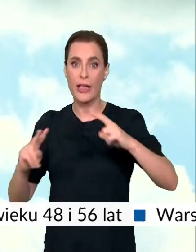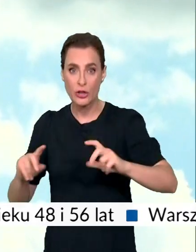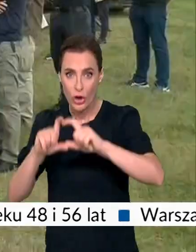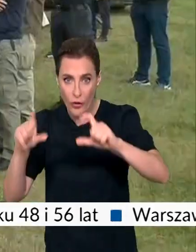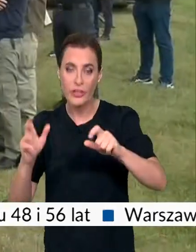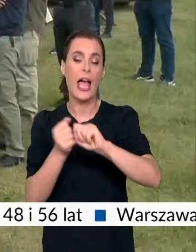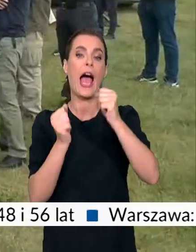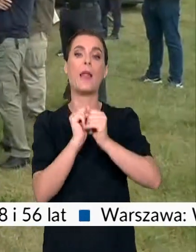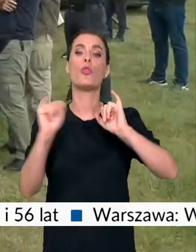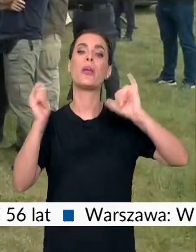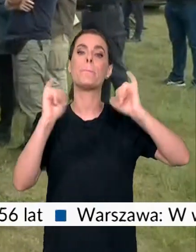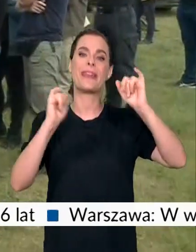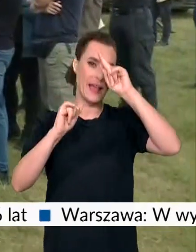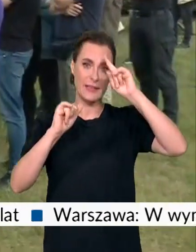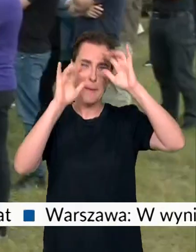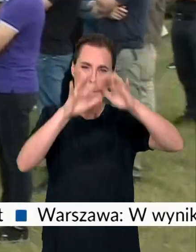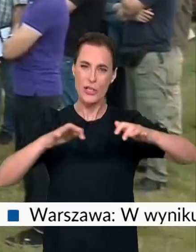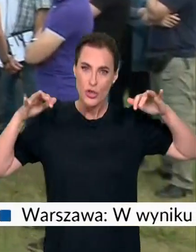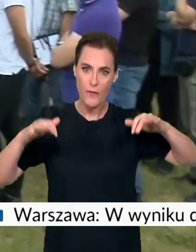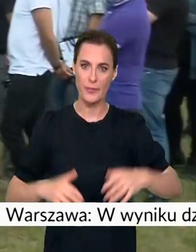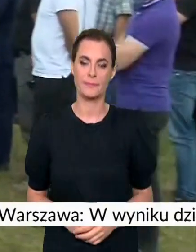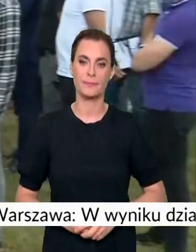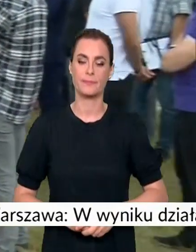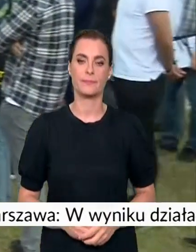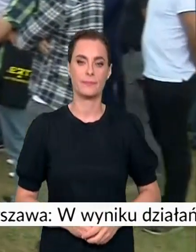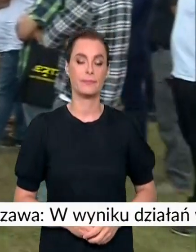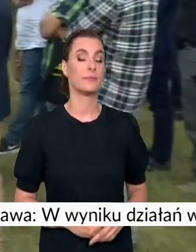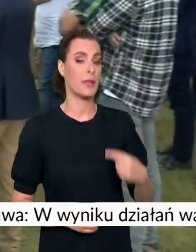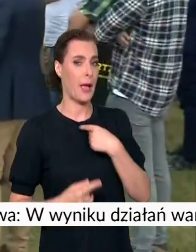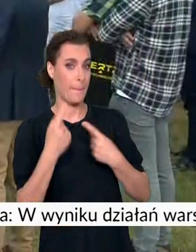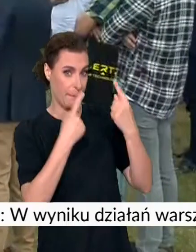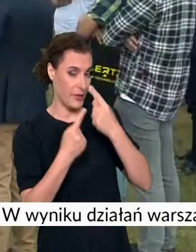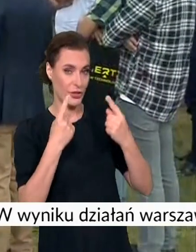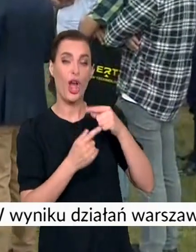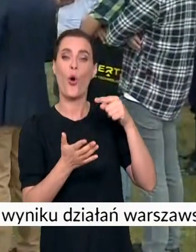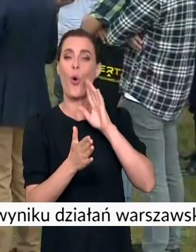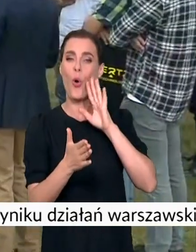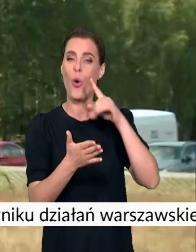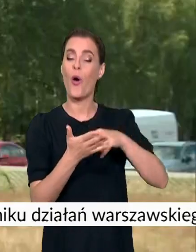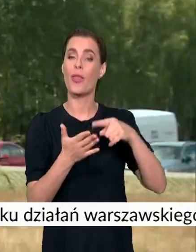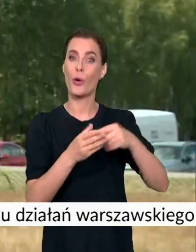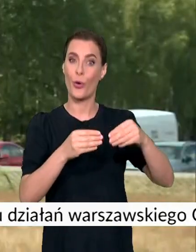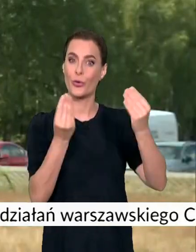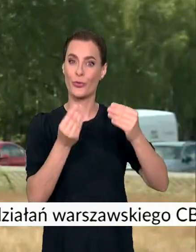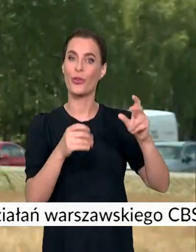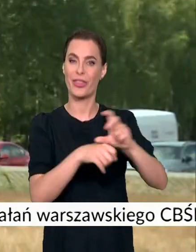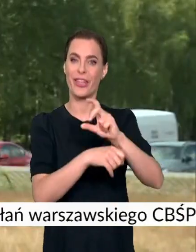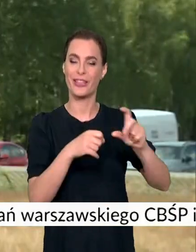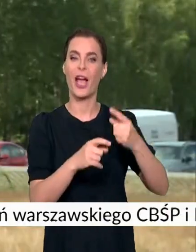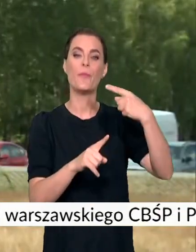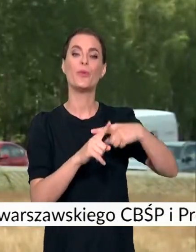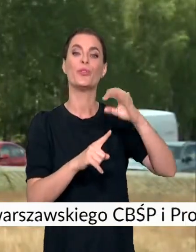imprezy masowe, podkreślają specjaliści. Myślę, że rozwój takich podobnych technologii i ich